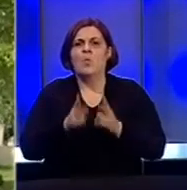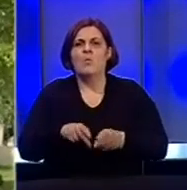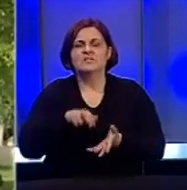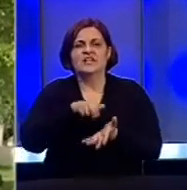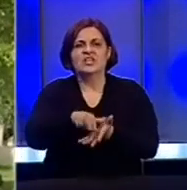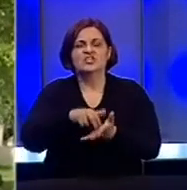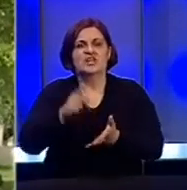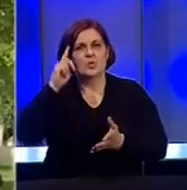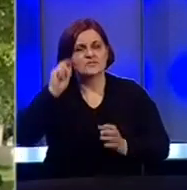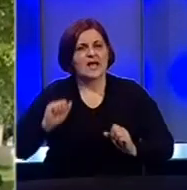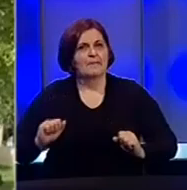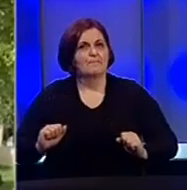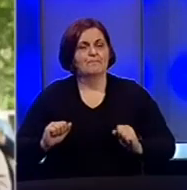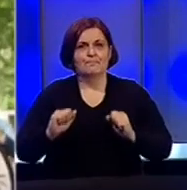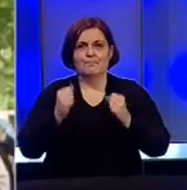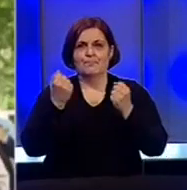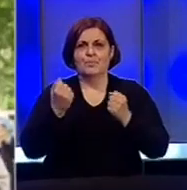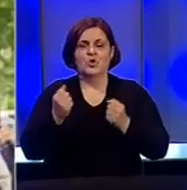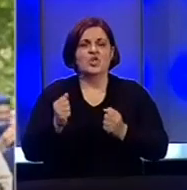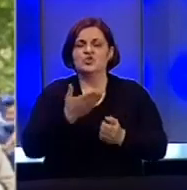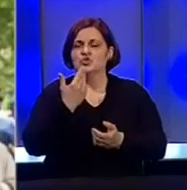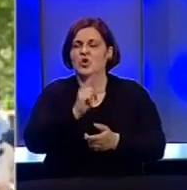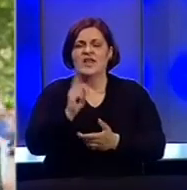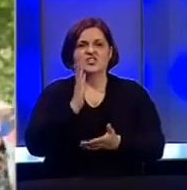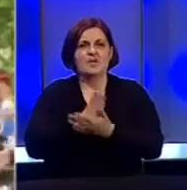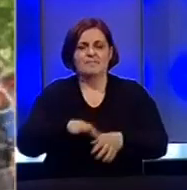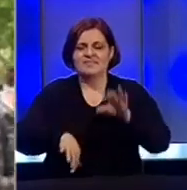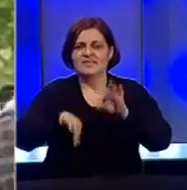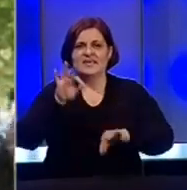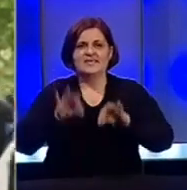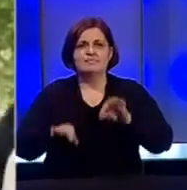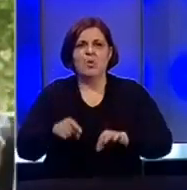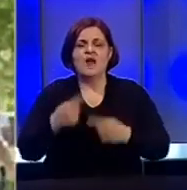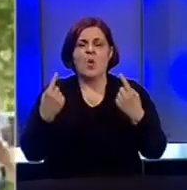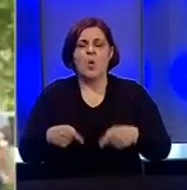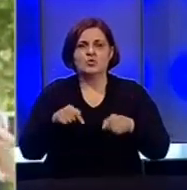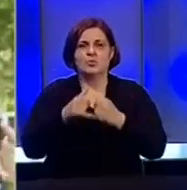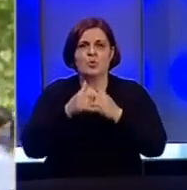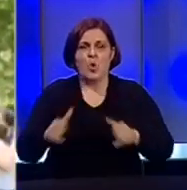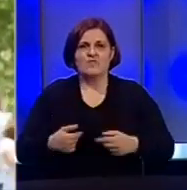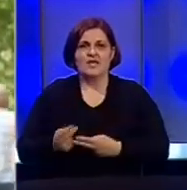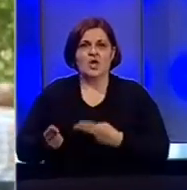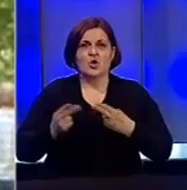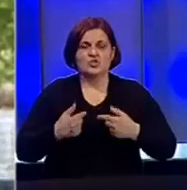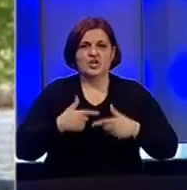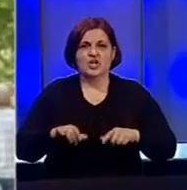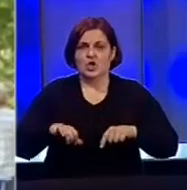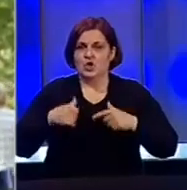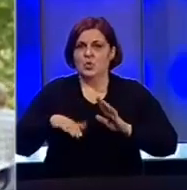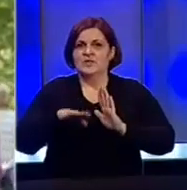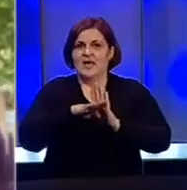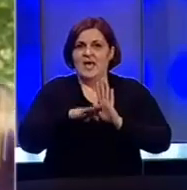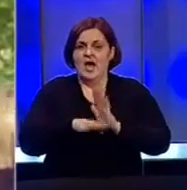defilovali u znak protesta zbog neraspisivanja izbora u ovom gradu u oktobru ove godine. Gosta našeg jutarnjeg